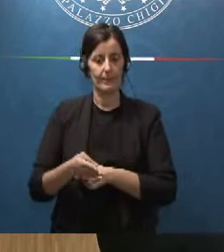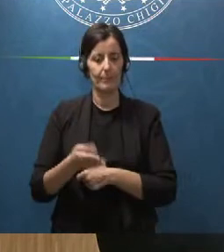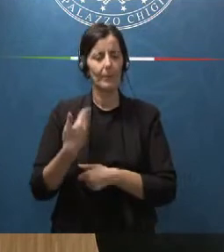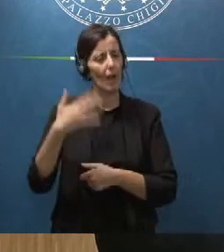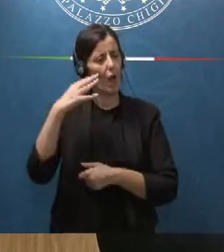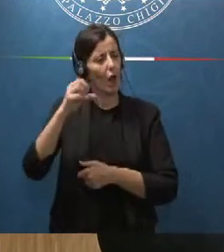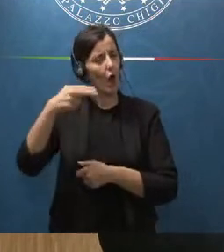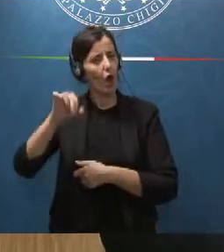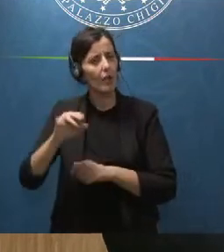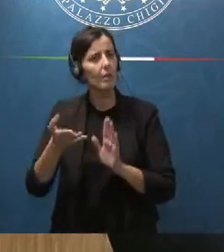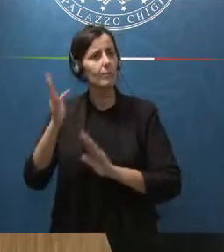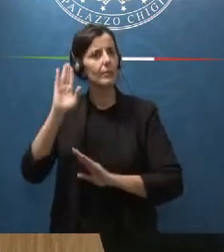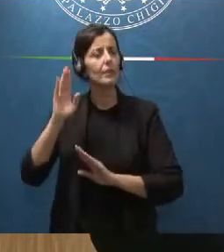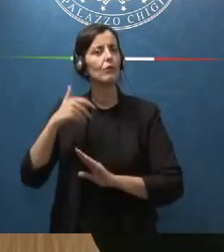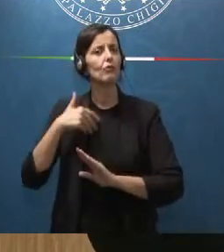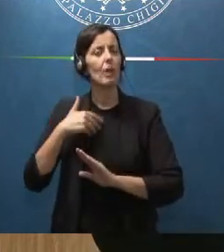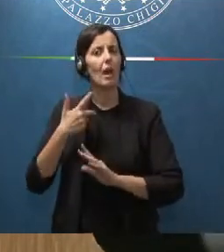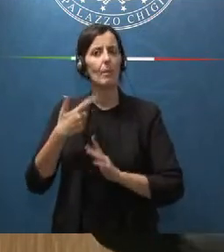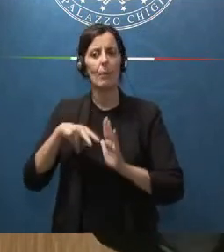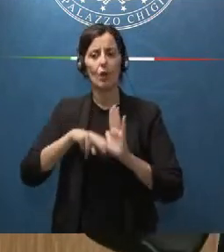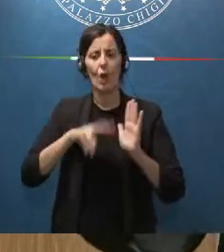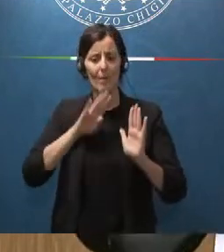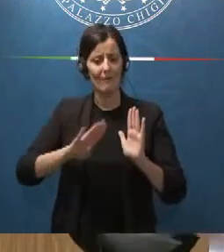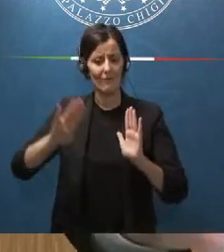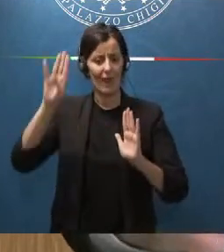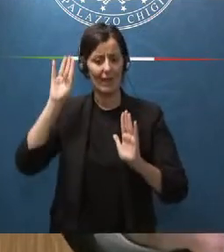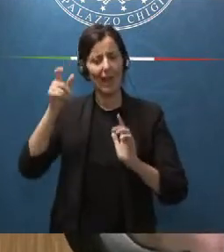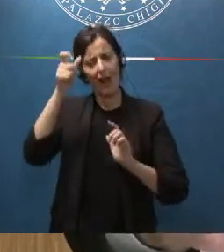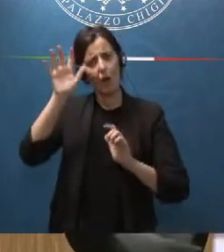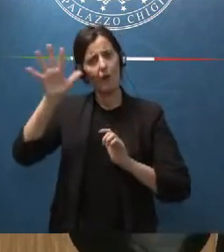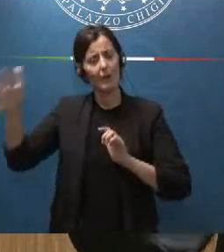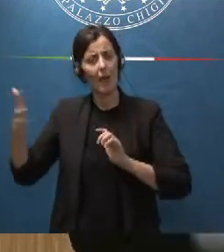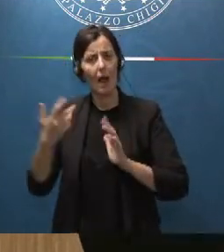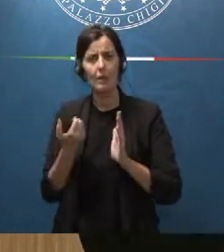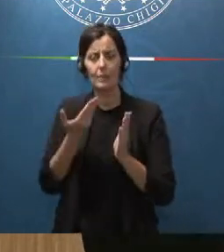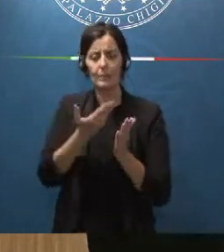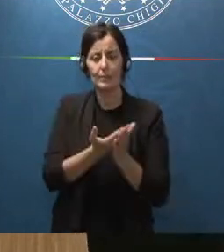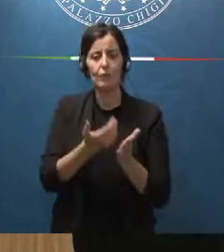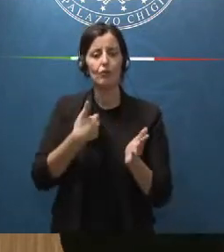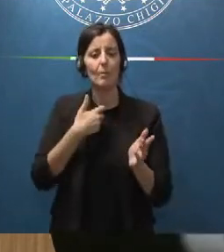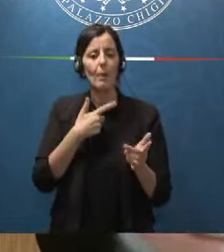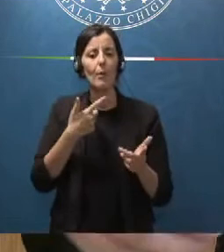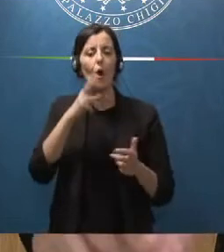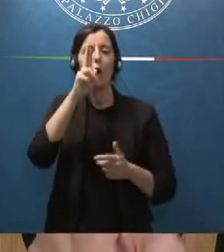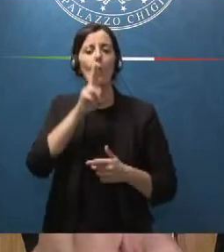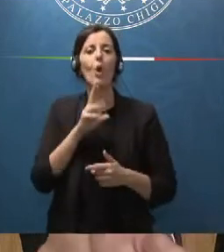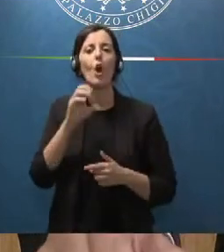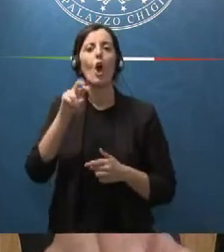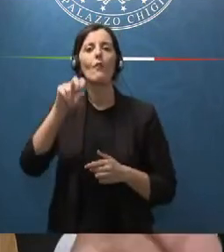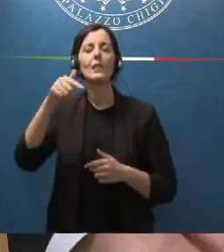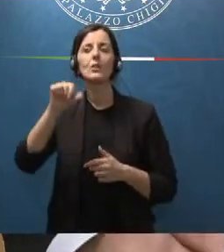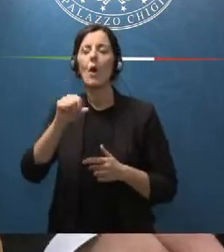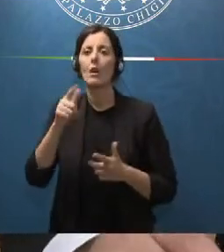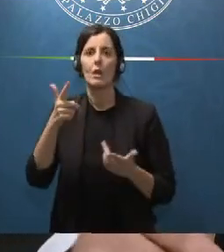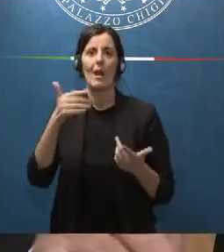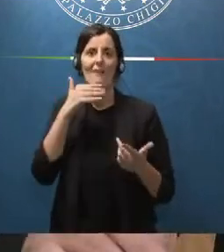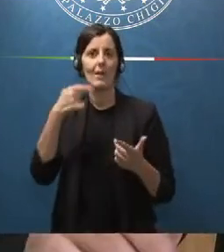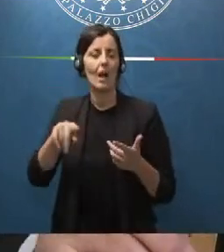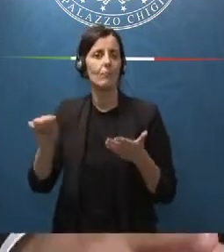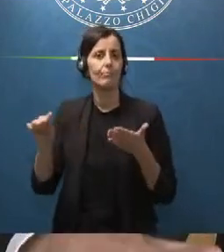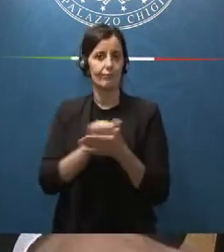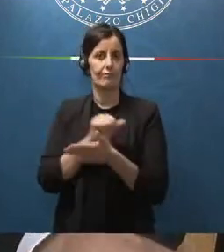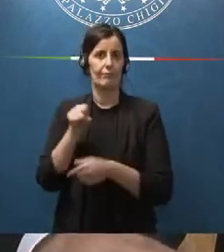precedente emanata da altri governi aveva annullato l'efficacia del ruolo della Coviso che quindi eravamo di fronte al paradosso